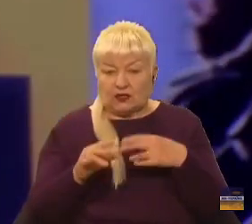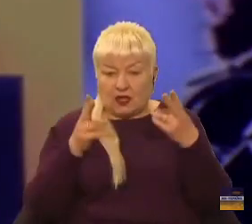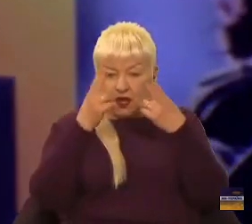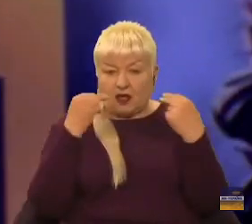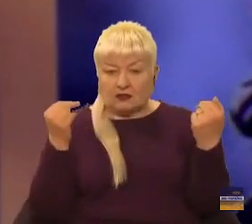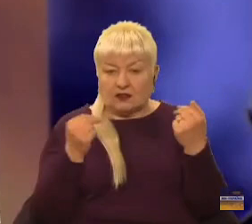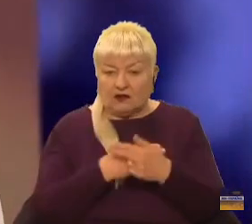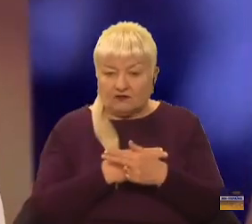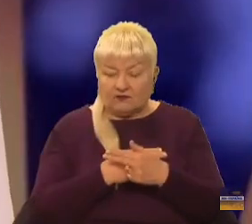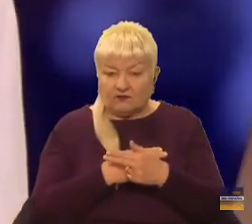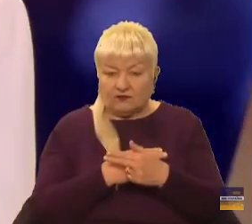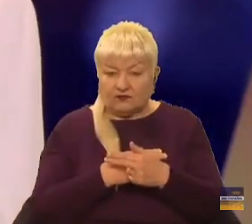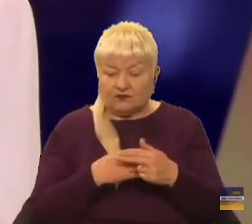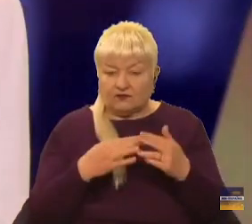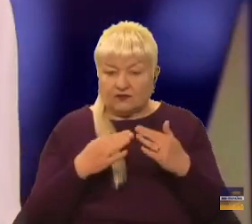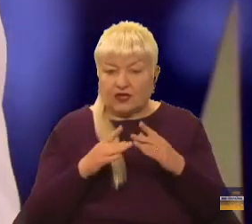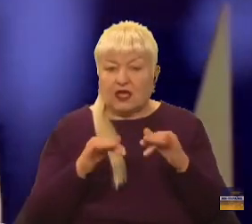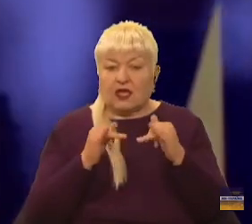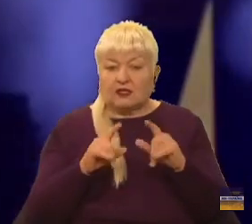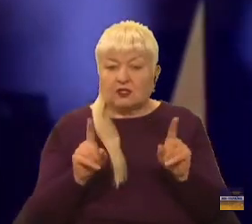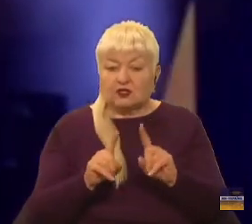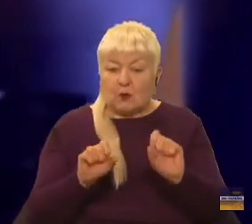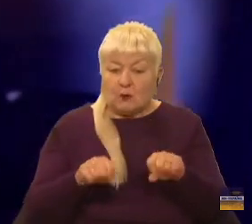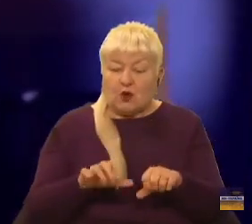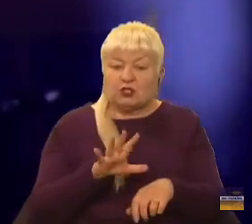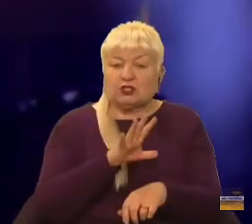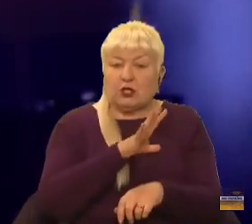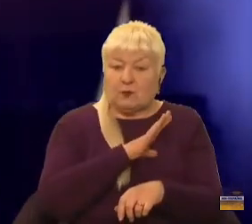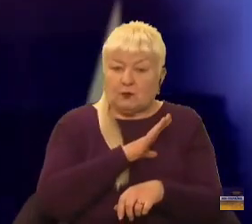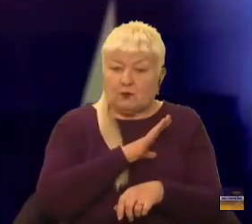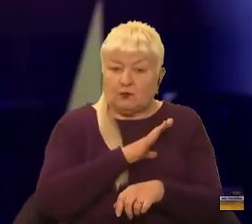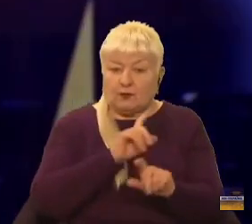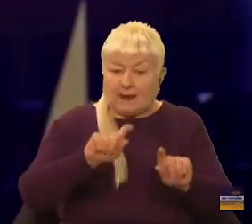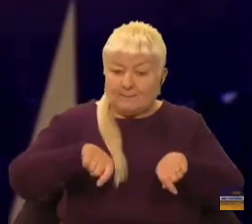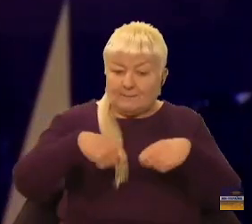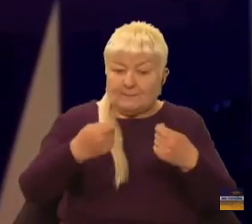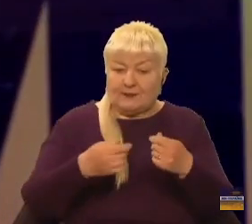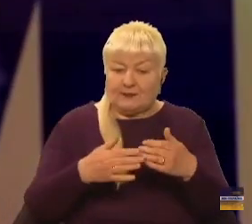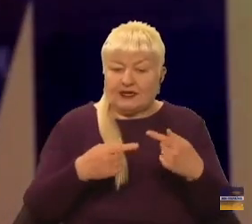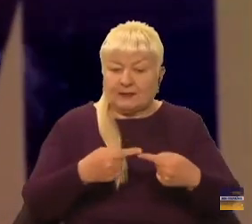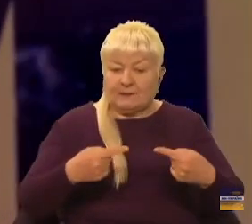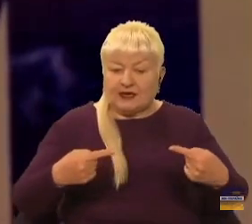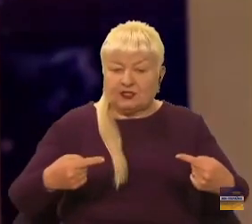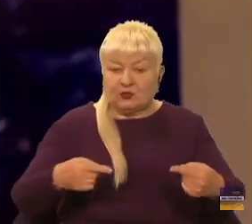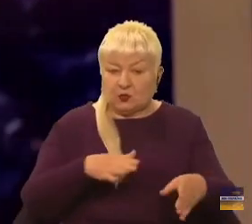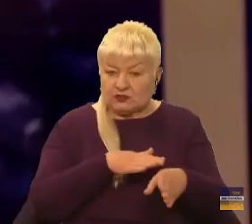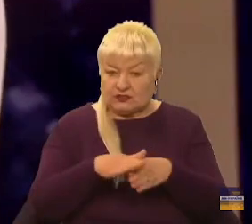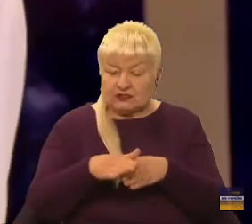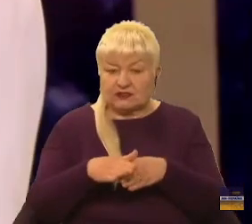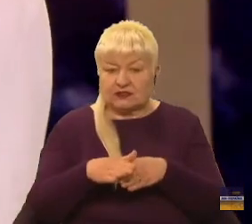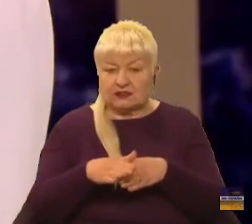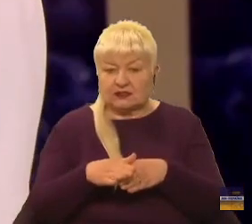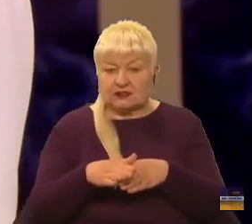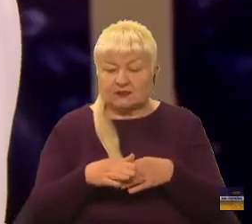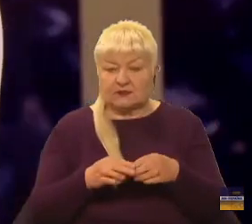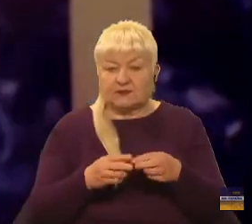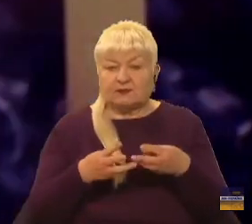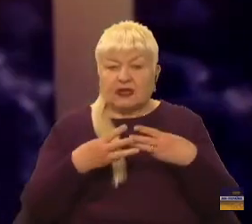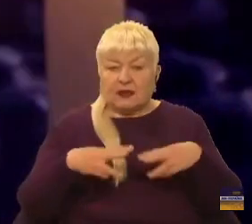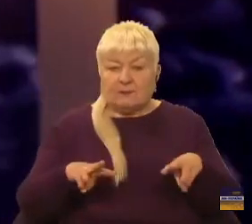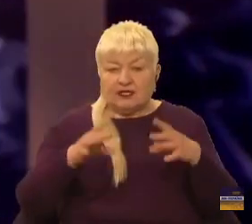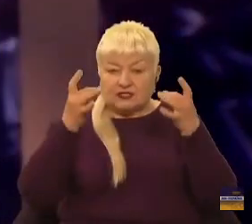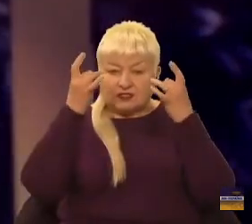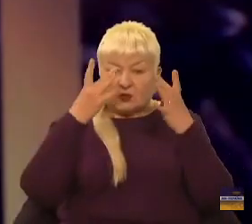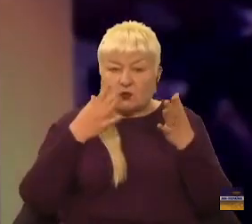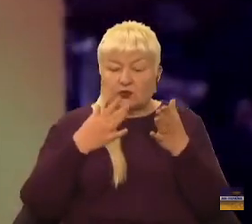передачу майна здійснити. Отже, Олександр Ткаченко, міністр культури та інформаційної